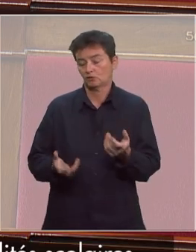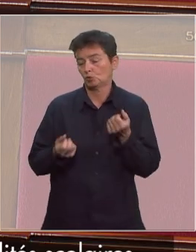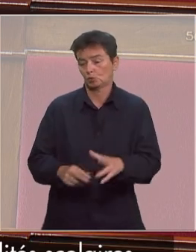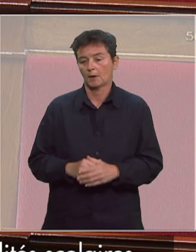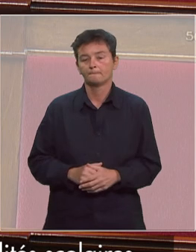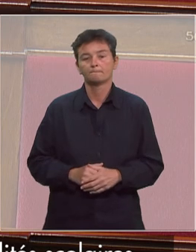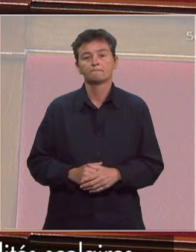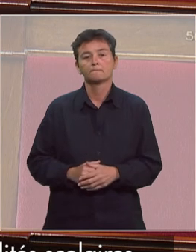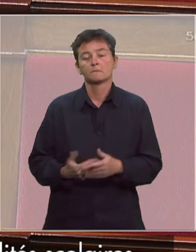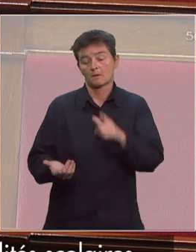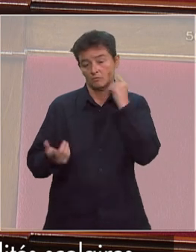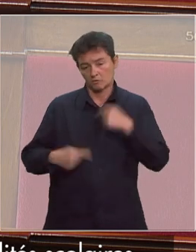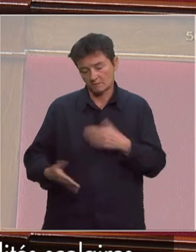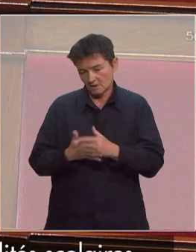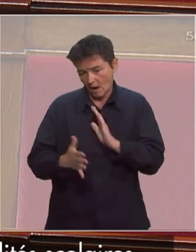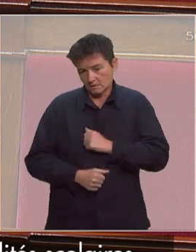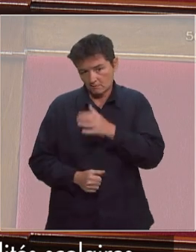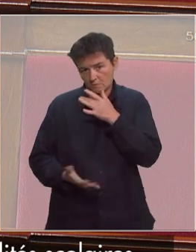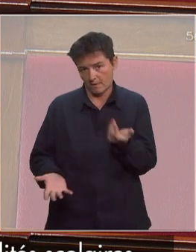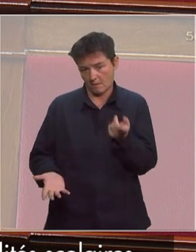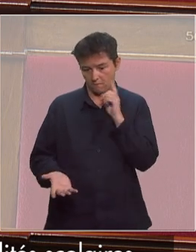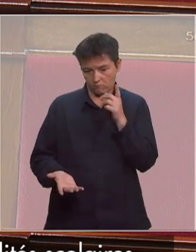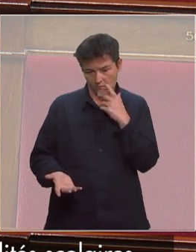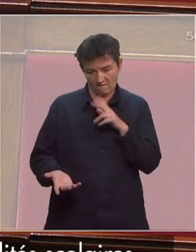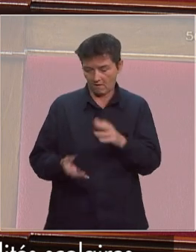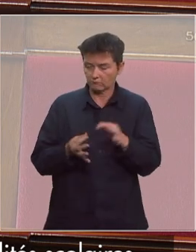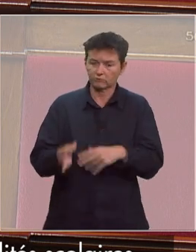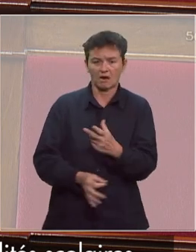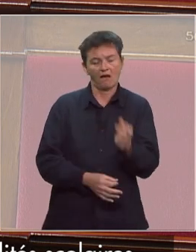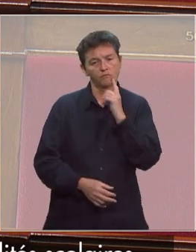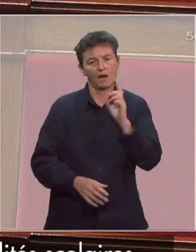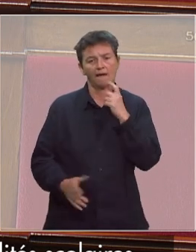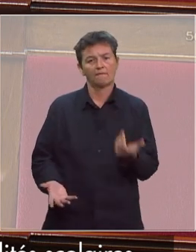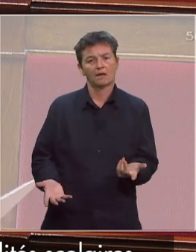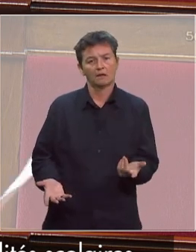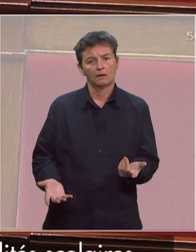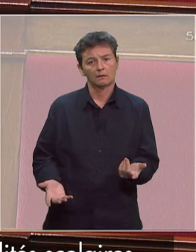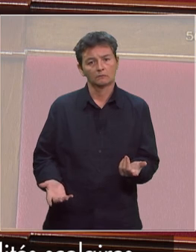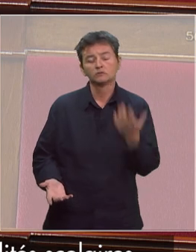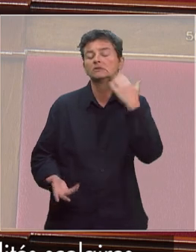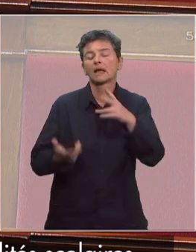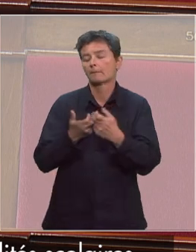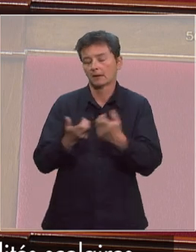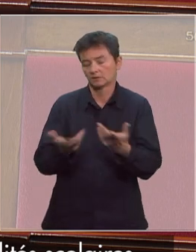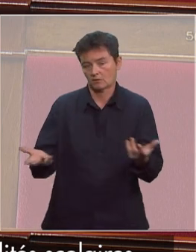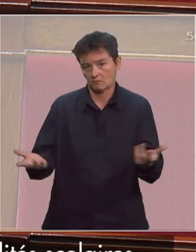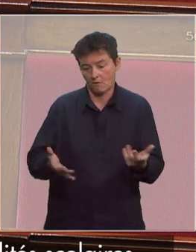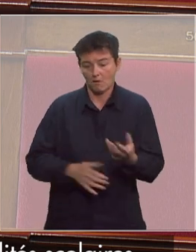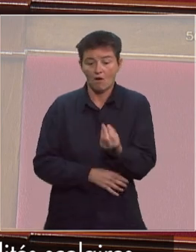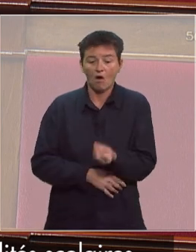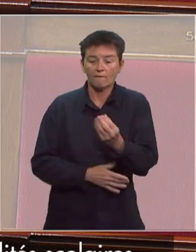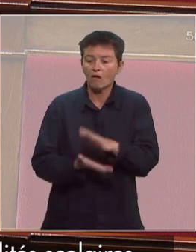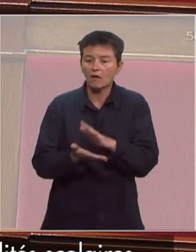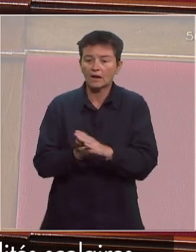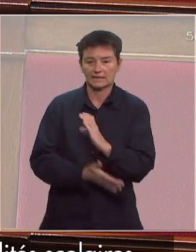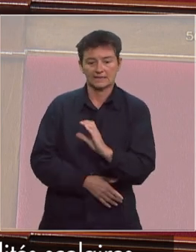nous ne pouvons en accepter des graves et durables conséquences pour les élèves on sait par exemple que les enfants de CP